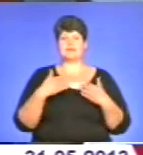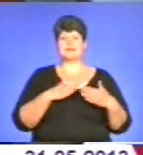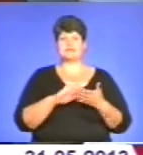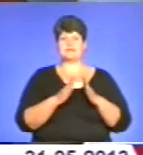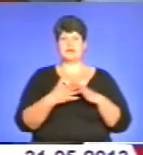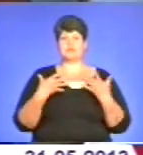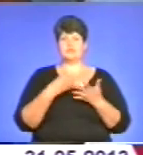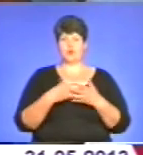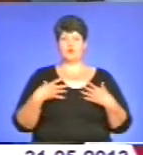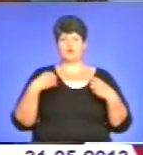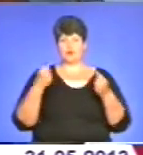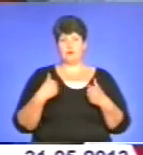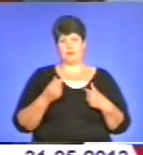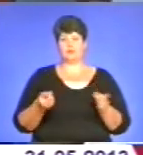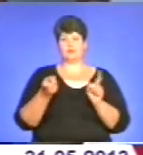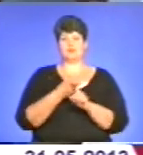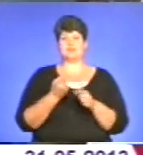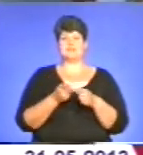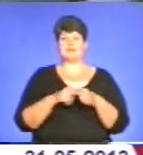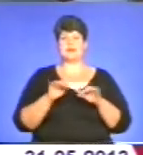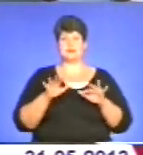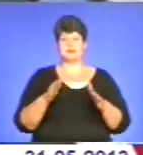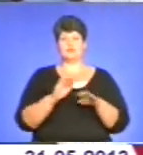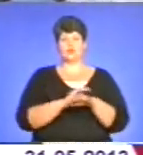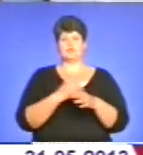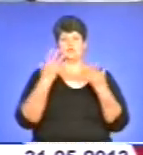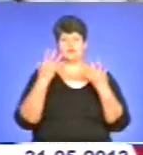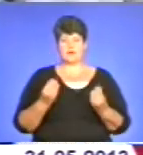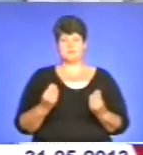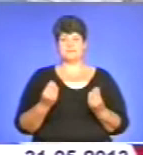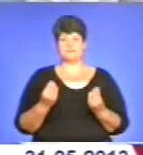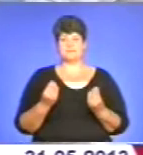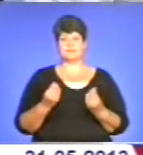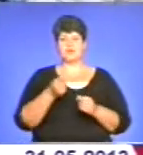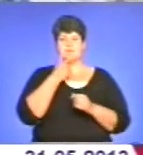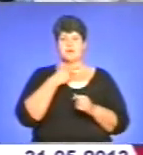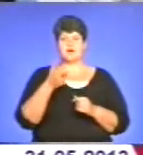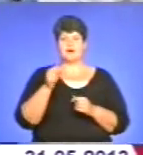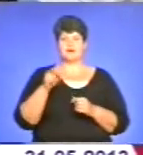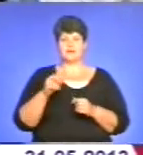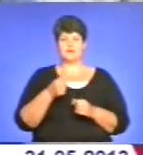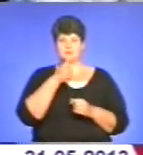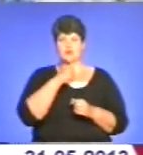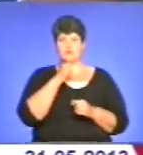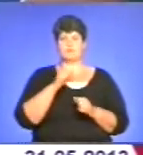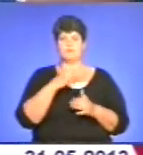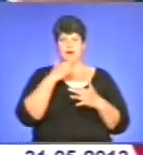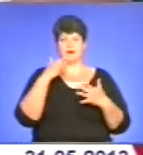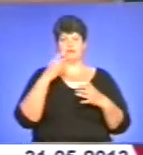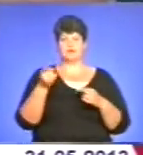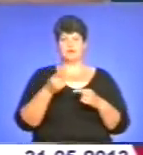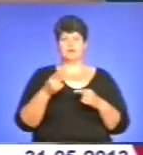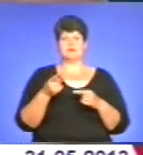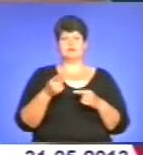отож ми також вирішили долучитися до цієї акції. Доброго дня. Доброго дня. Пані Галина, спробуємо. А чи багато взагалі тернополян здали